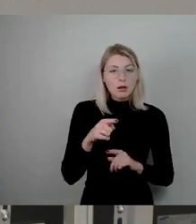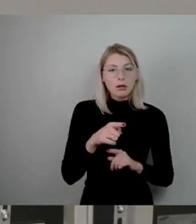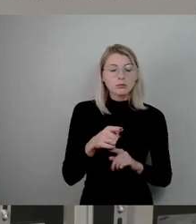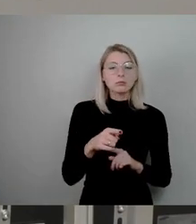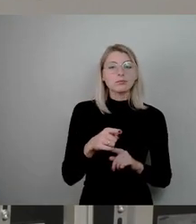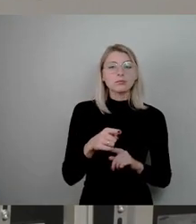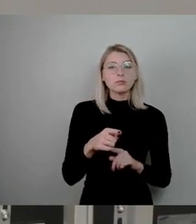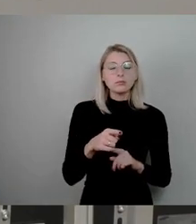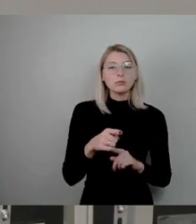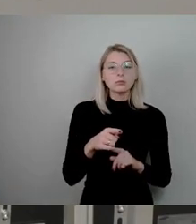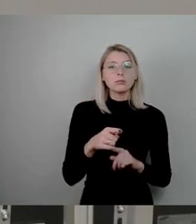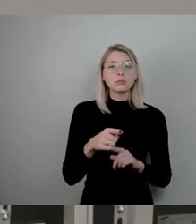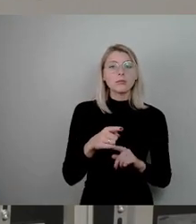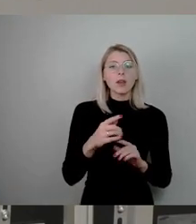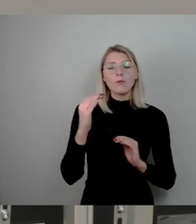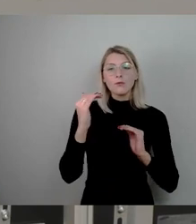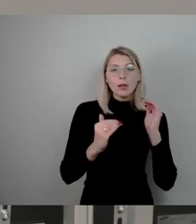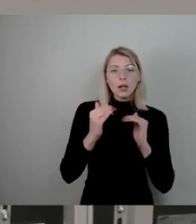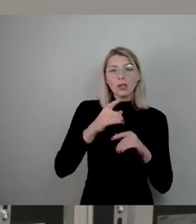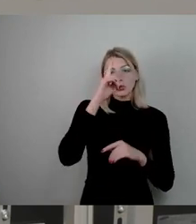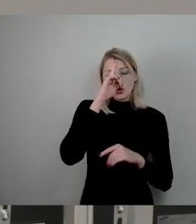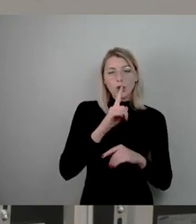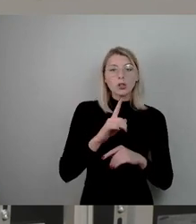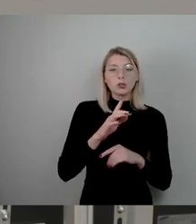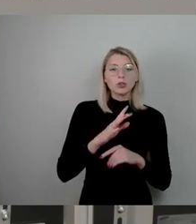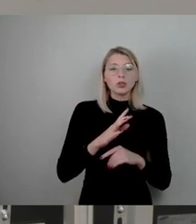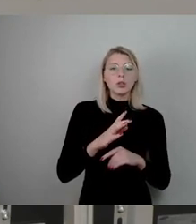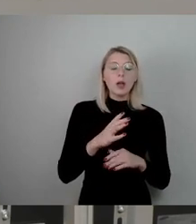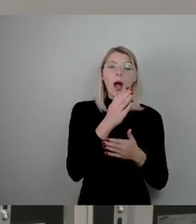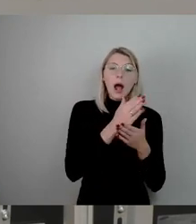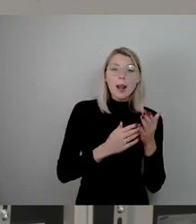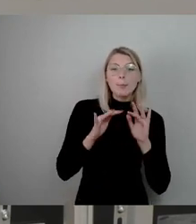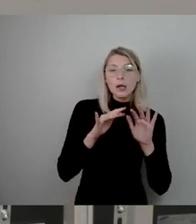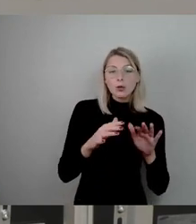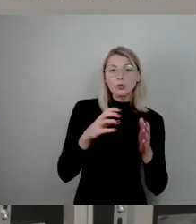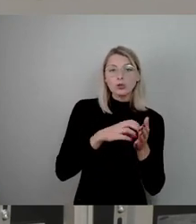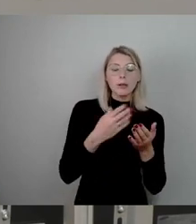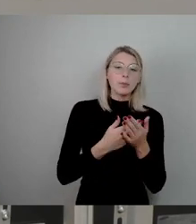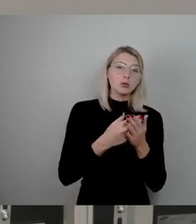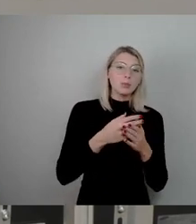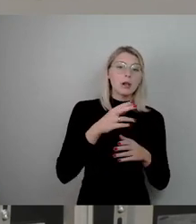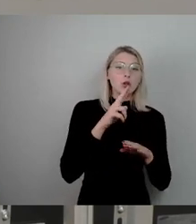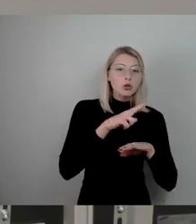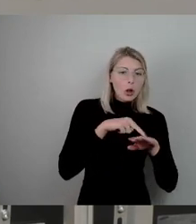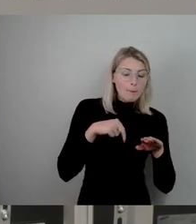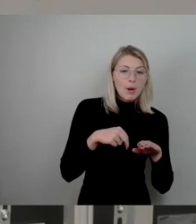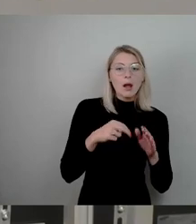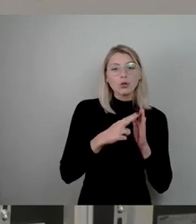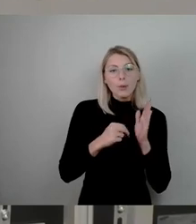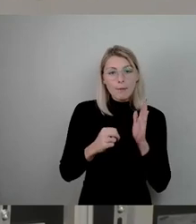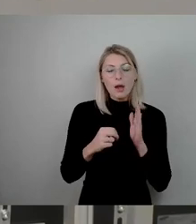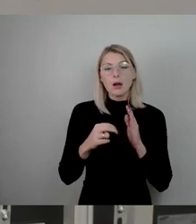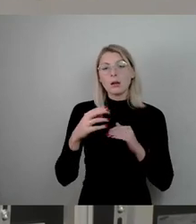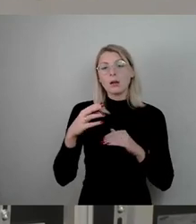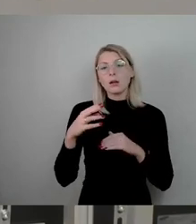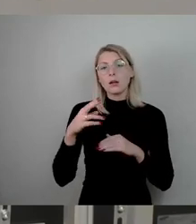den deutschen Halbmillionenstädten, also die Kategorie von Städten wie Nürnberg, Hannover, Bremen, Düsseldorf und so weiter. Sie